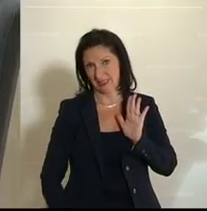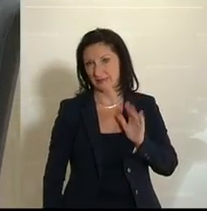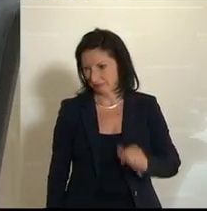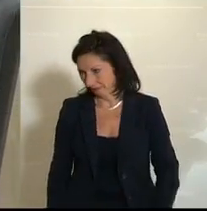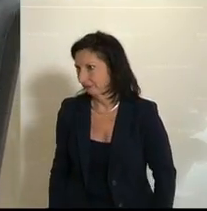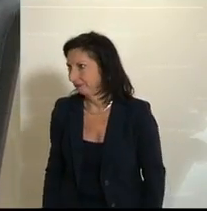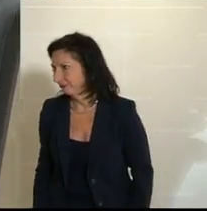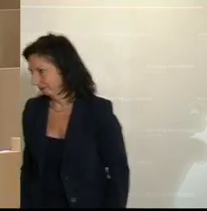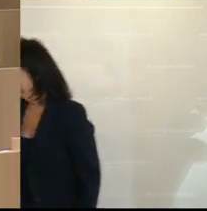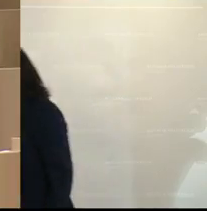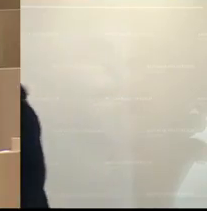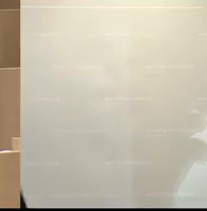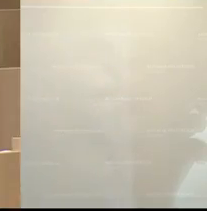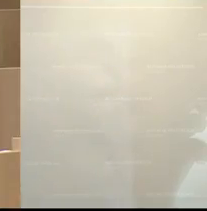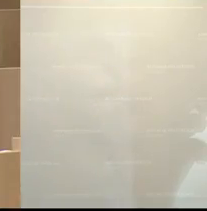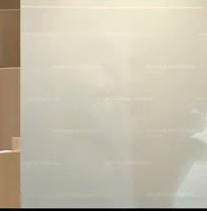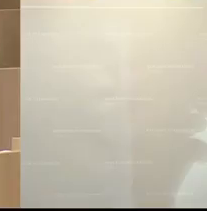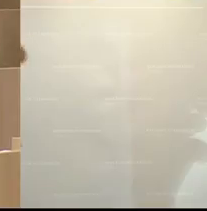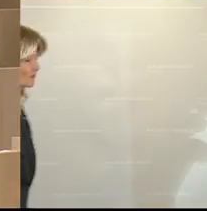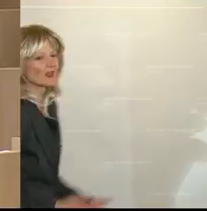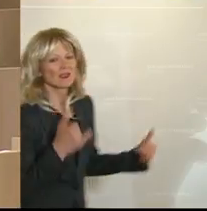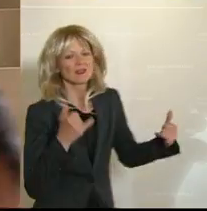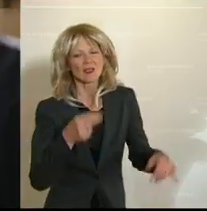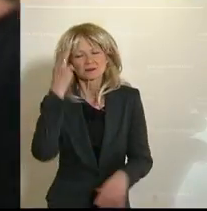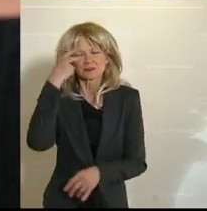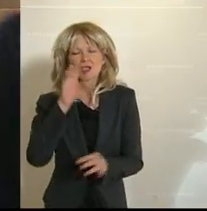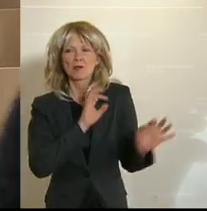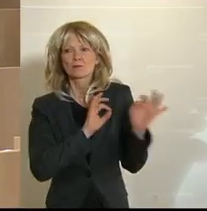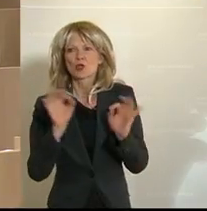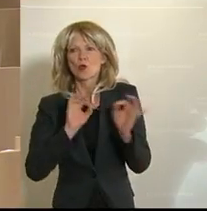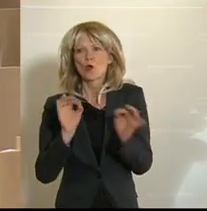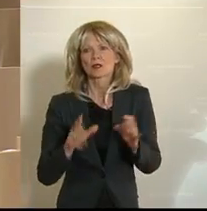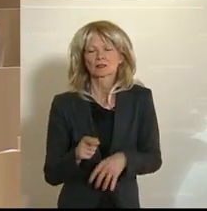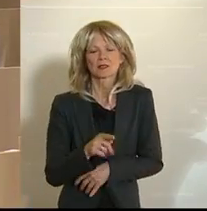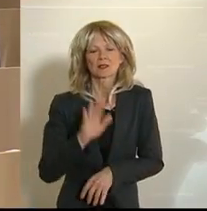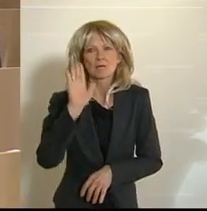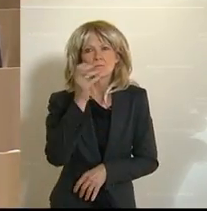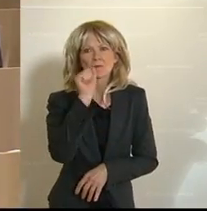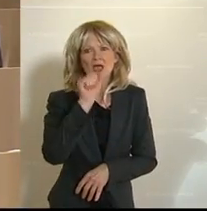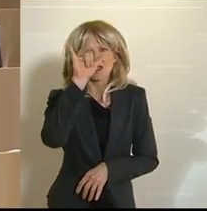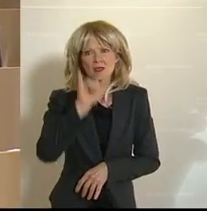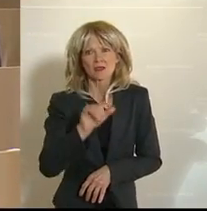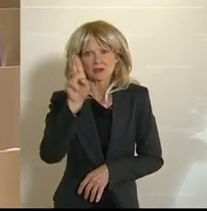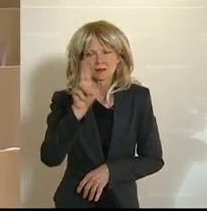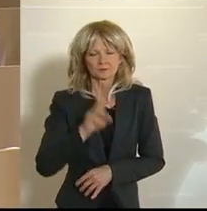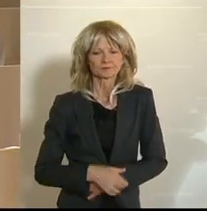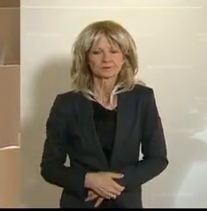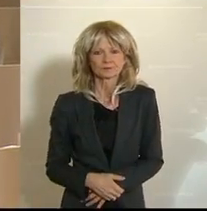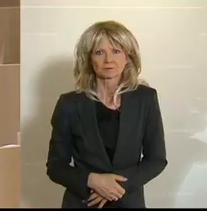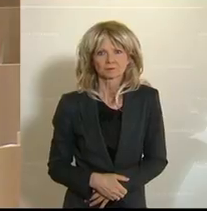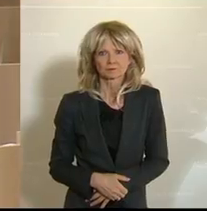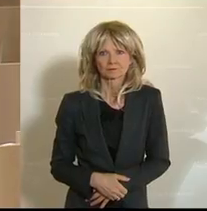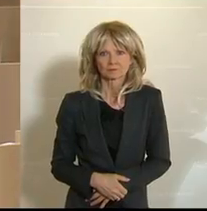Petra Beyer, die entwicklungspolitische Sprecherin der SPÖ, ist nun an Bord. Bord.